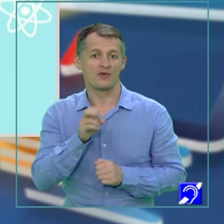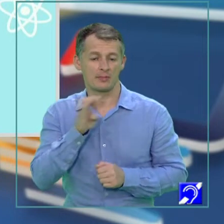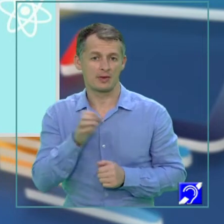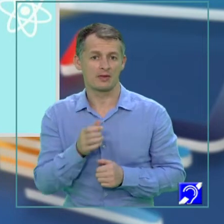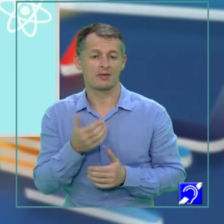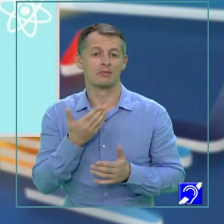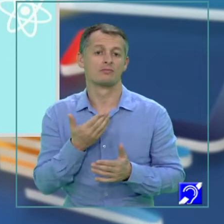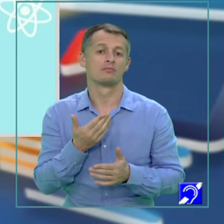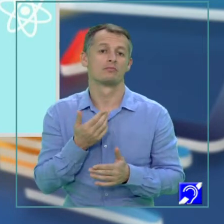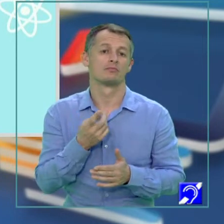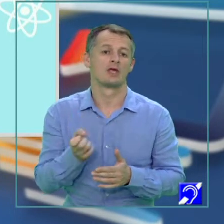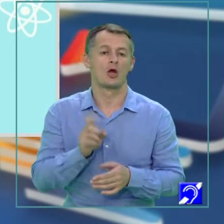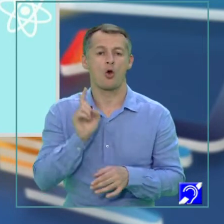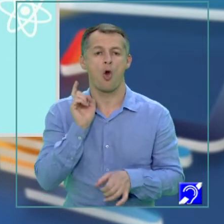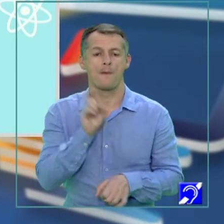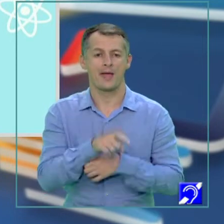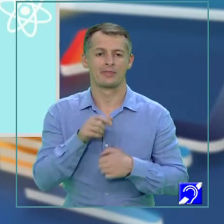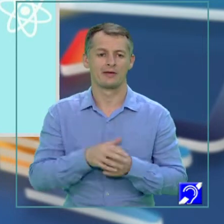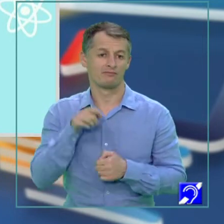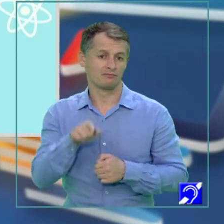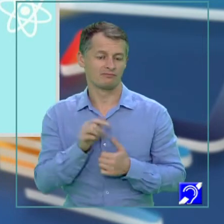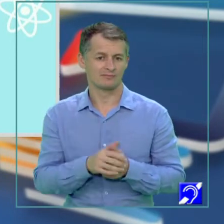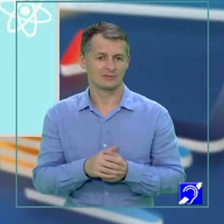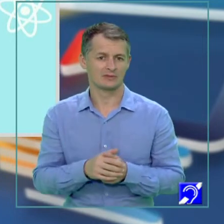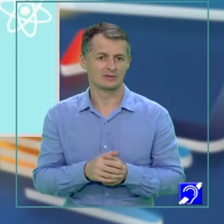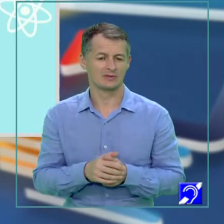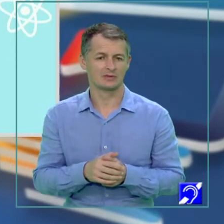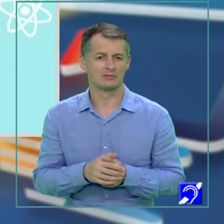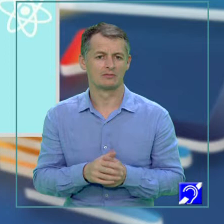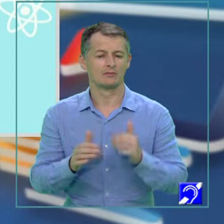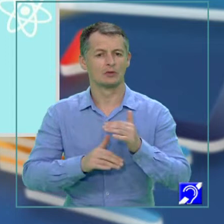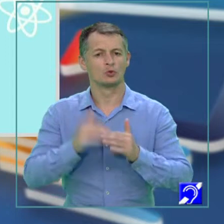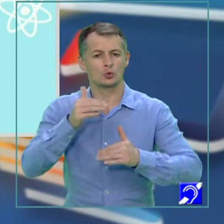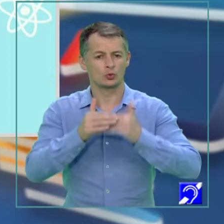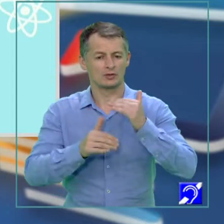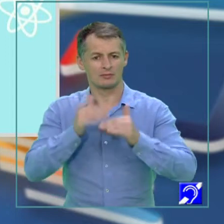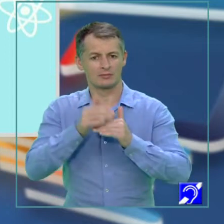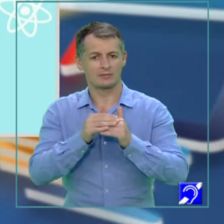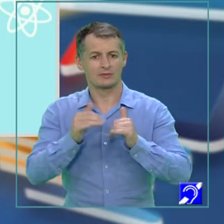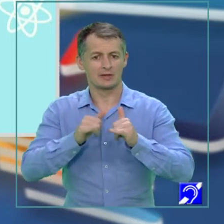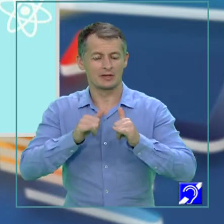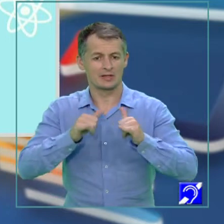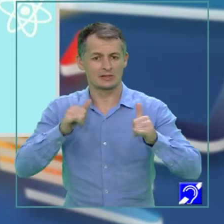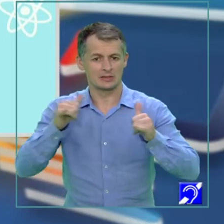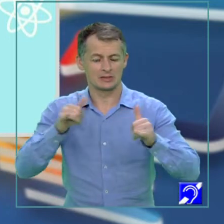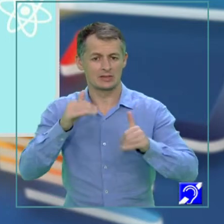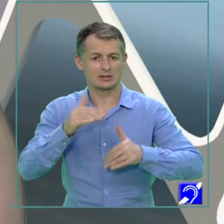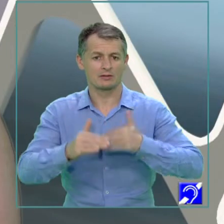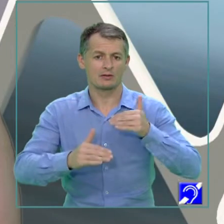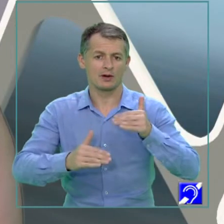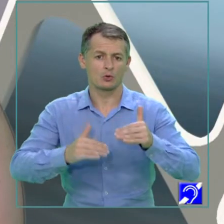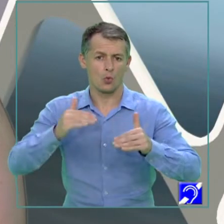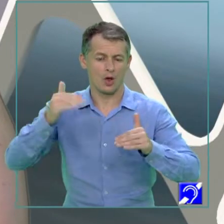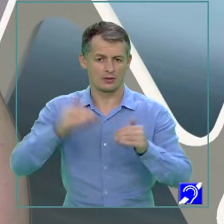comandă. Aceste verbe structurează subiectul, crescând gradual dificultatea cerințelor.